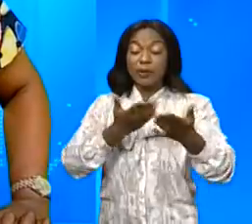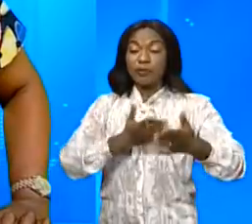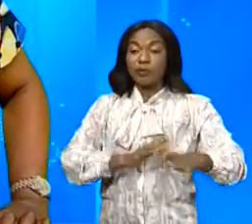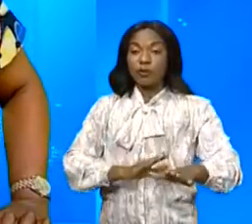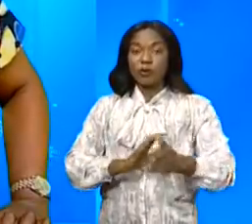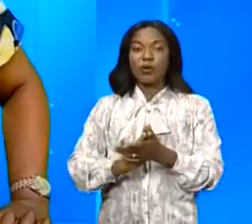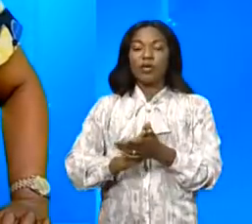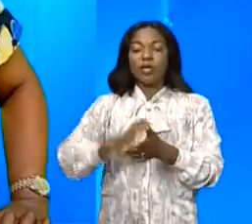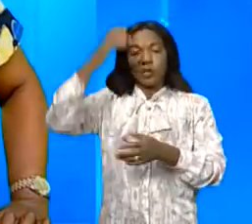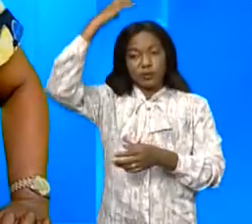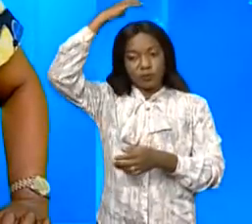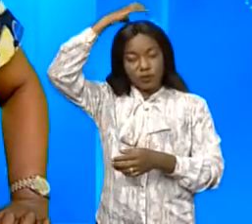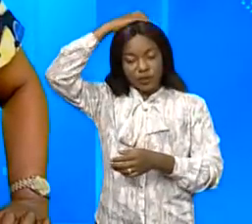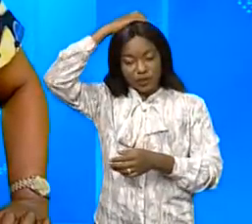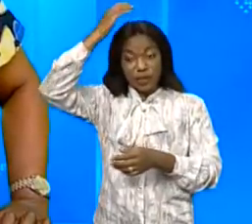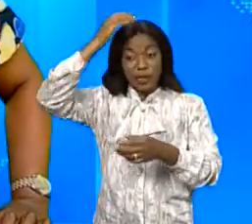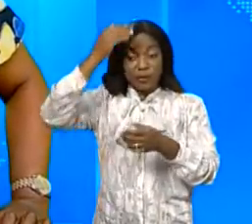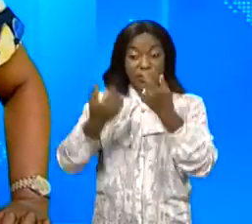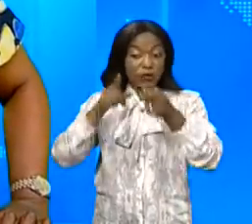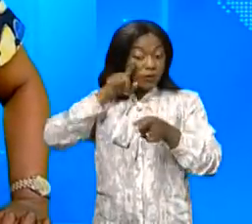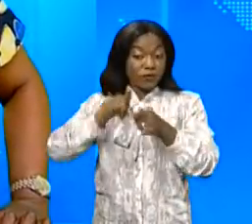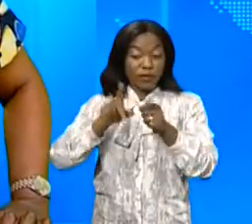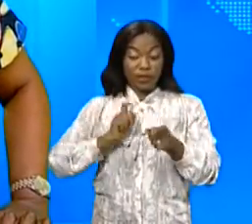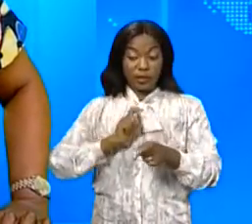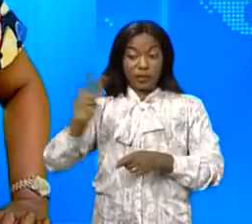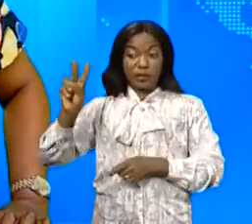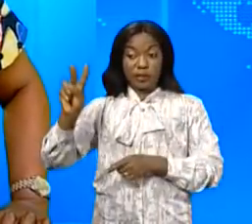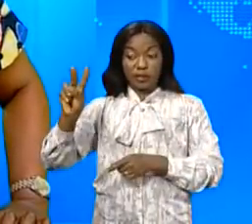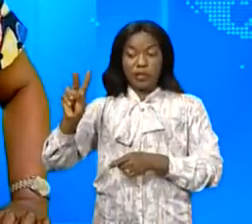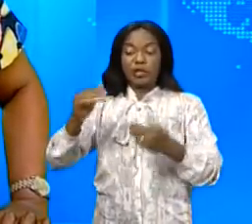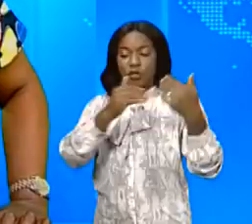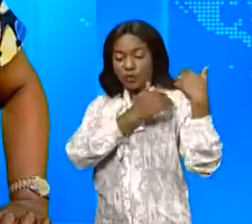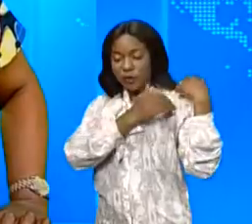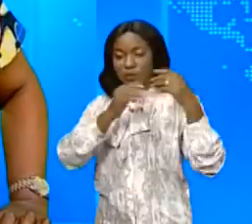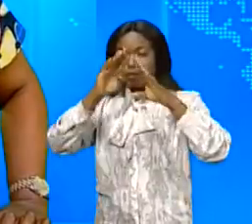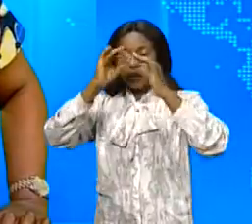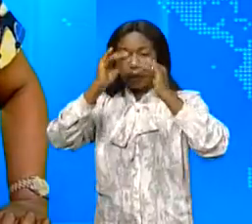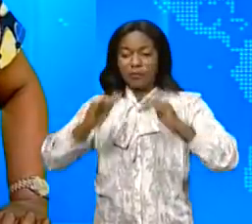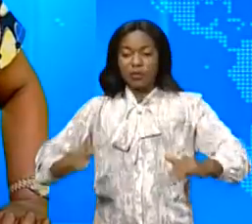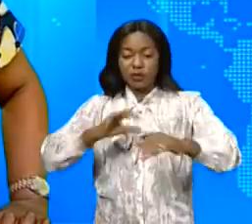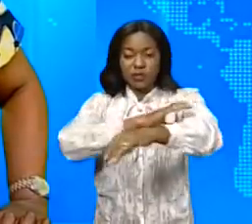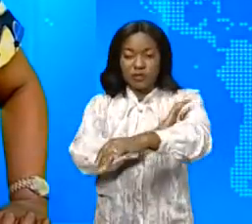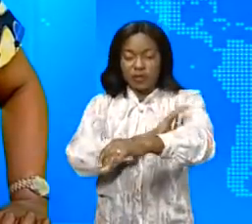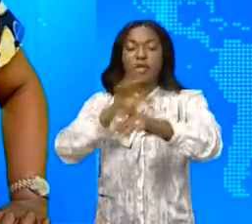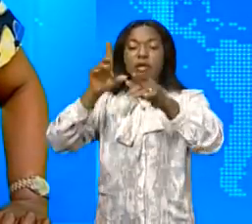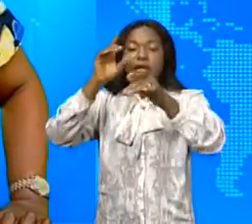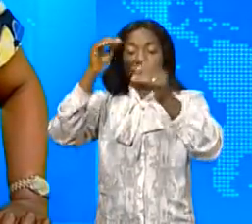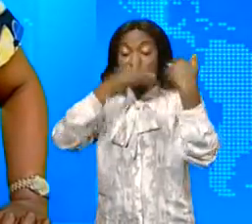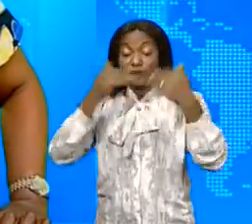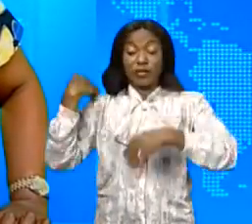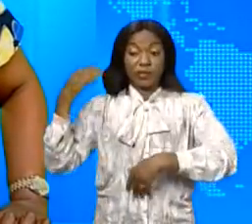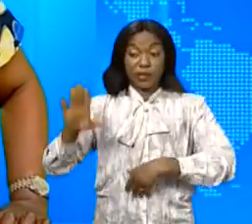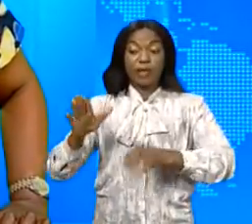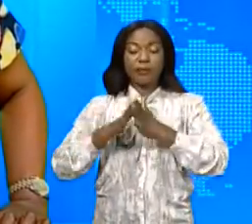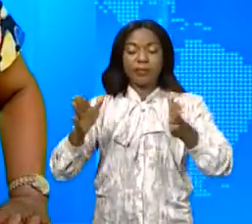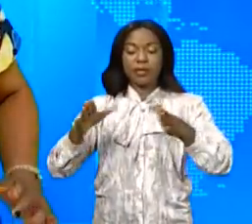Gérard Moulomba, évêque émérite de Mwéka et ancien chef de la maison civile du chef de l'État, une messe d'action de grâce a été dite ce jeudi en la